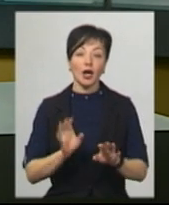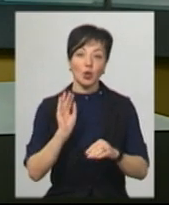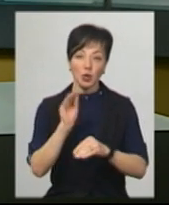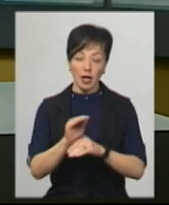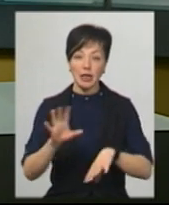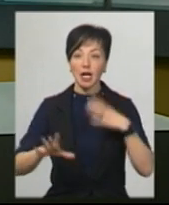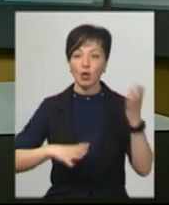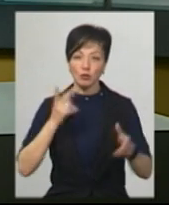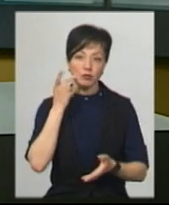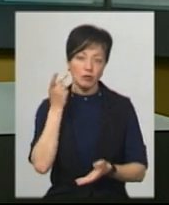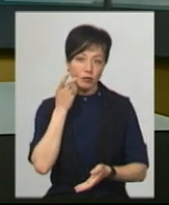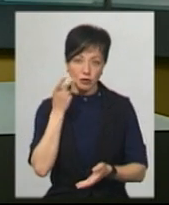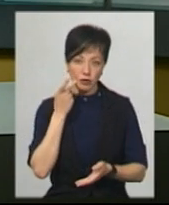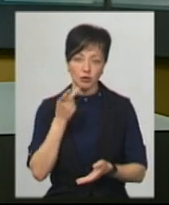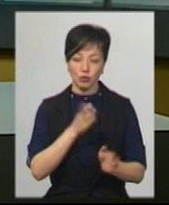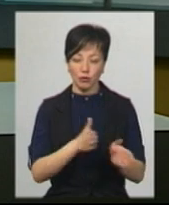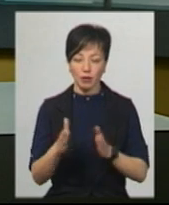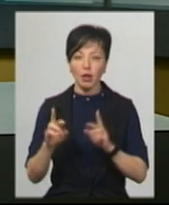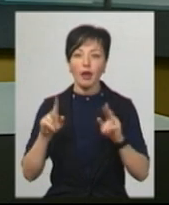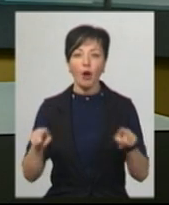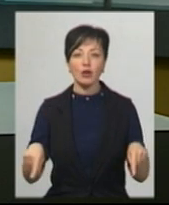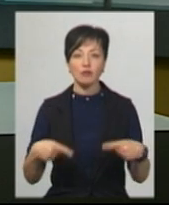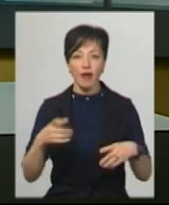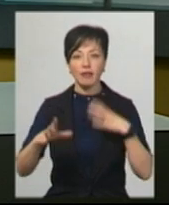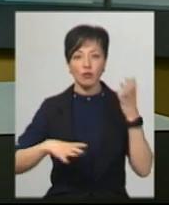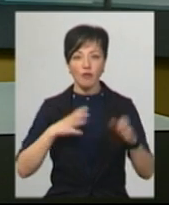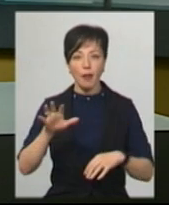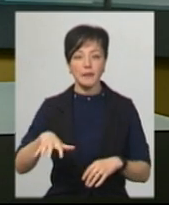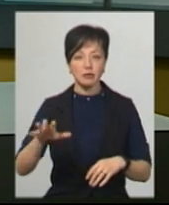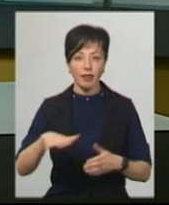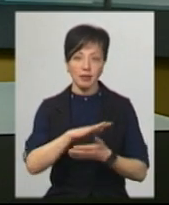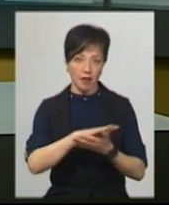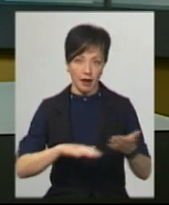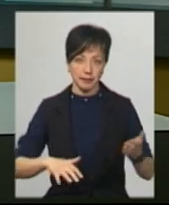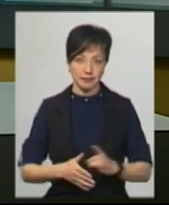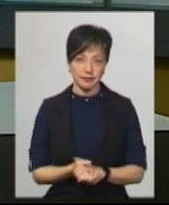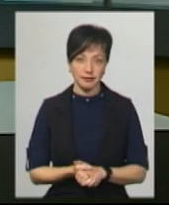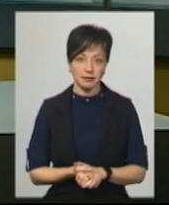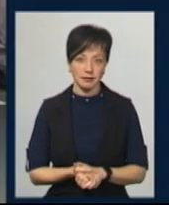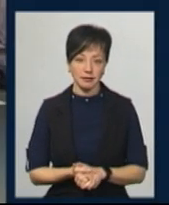тренується на постійній основі. Як організували тренування баскетболісти – далі у сюжеті.